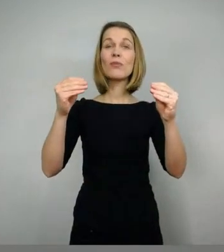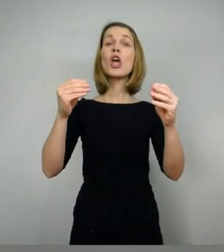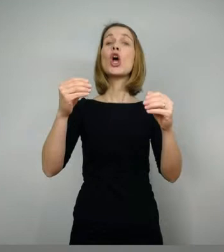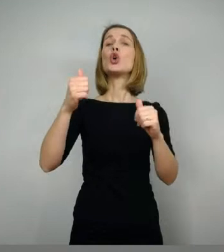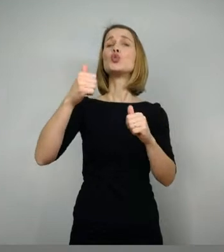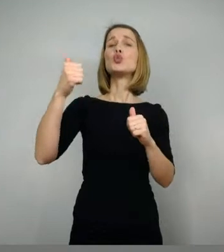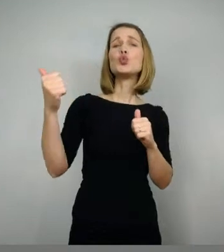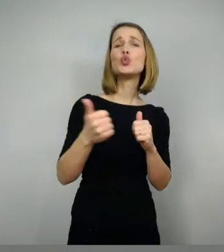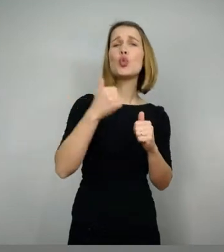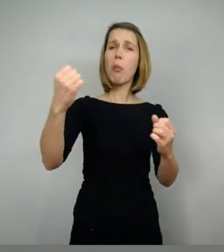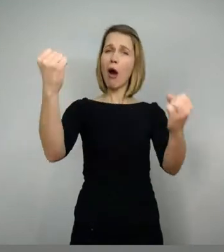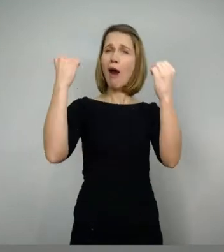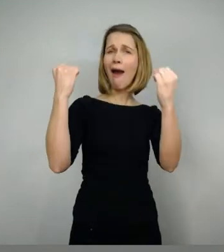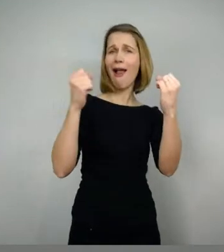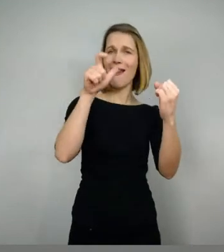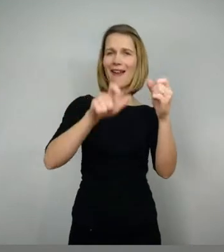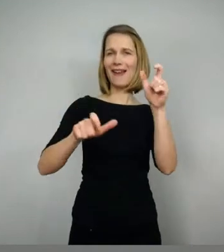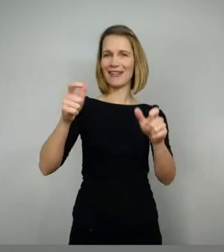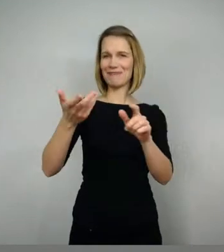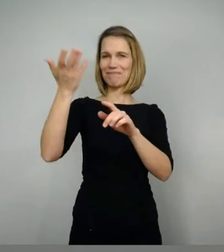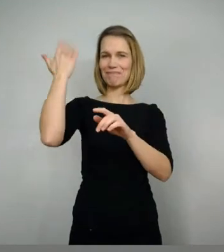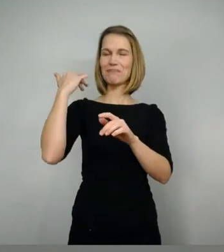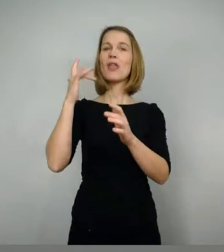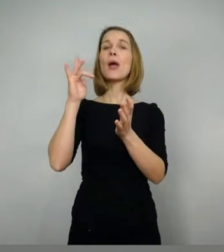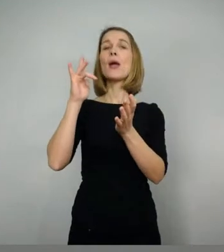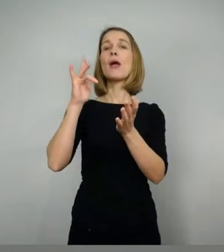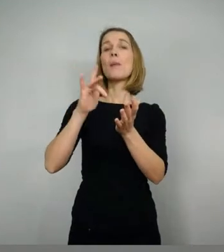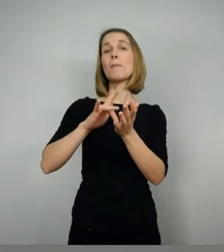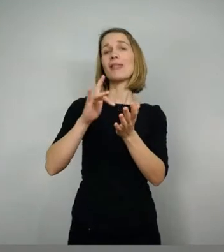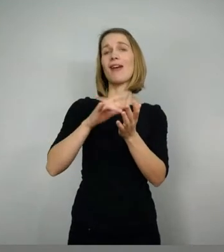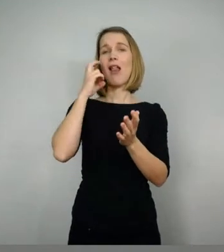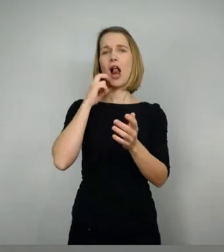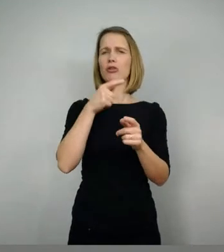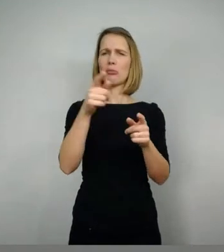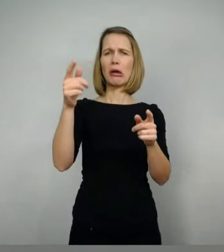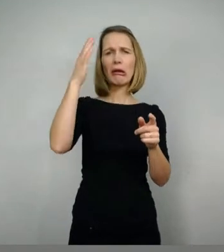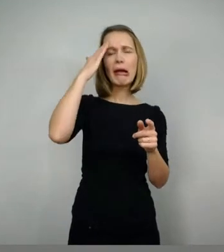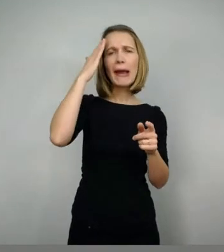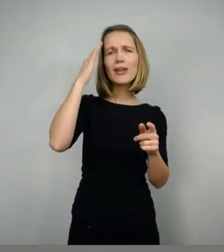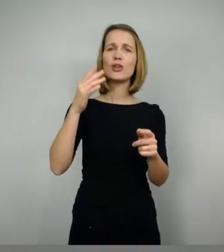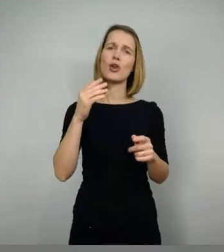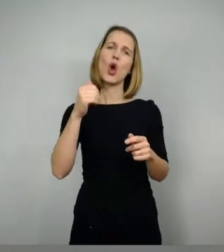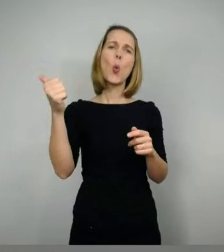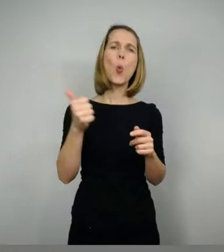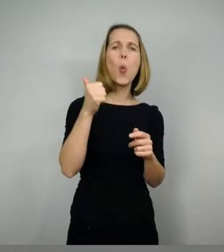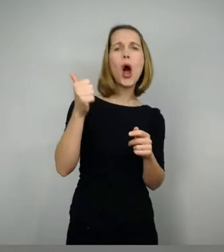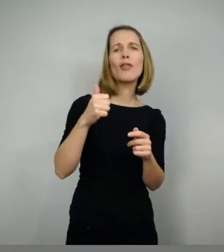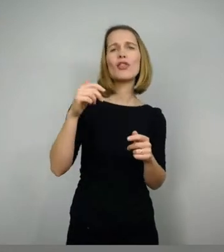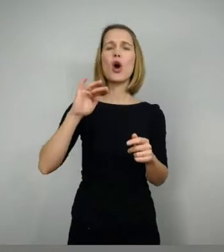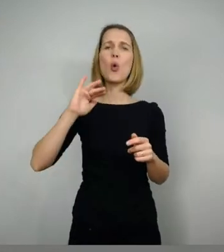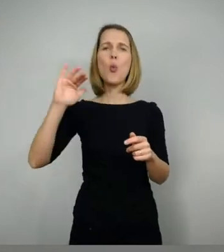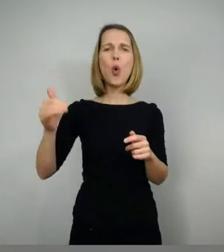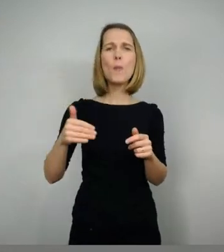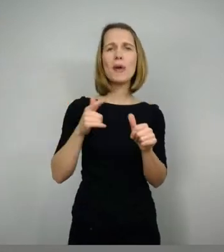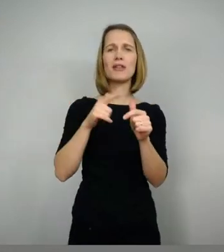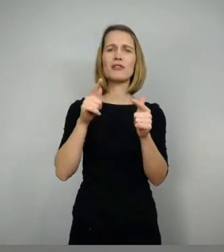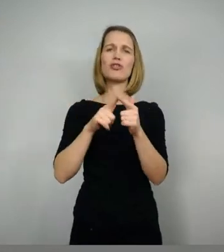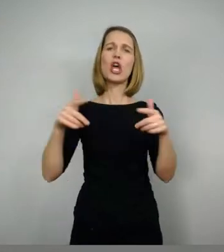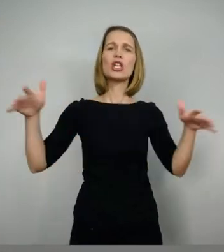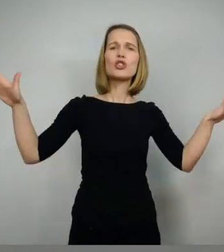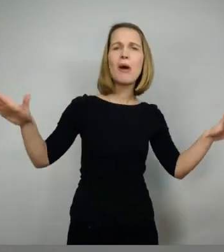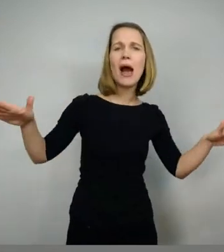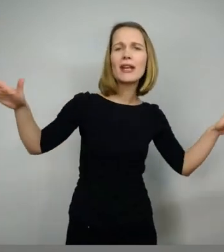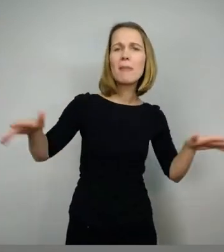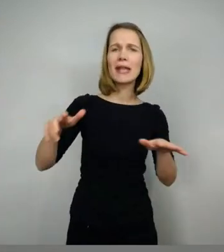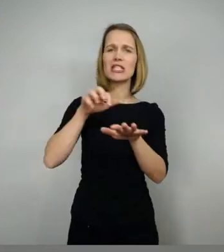sicherlich alle. Batman, Iron Man, Spider-Man, Wonder Woman sind ja aus unseren Fernsehangeboten, Streaming